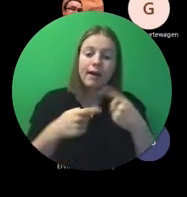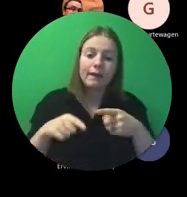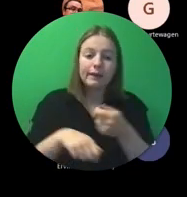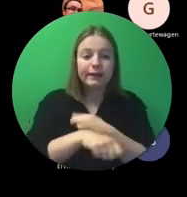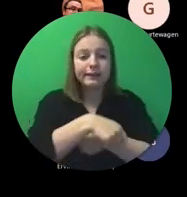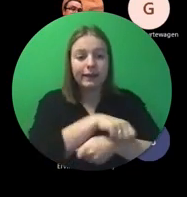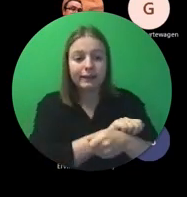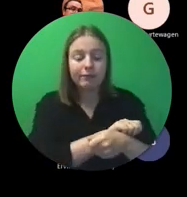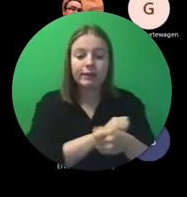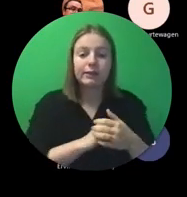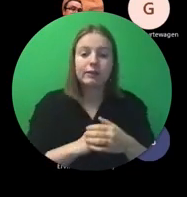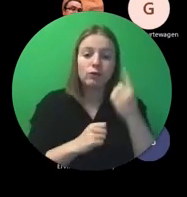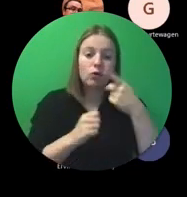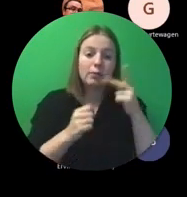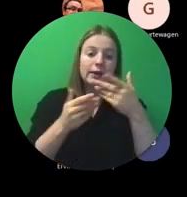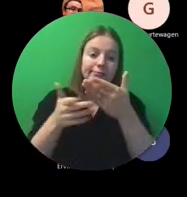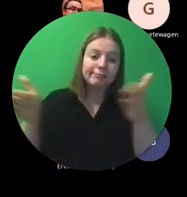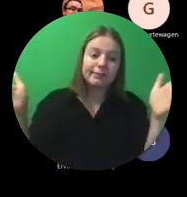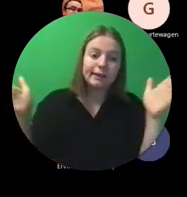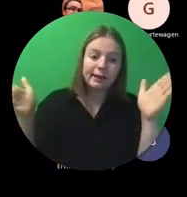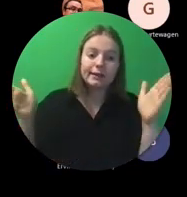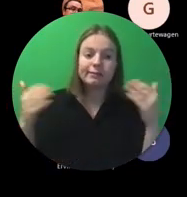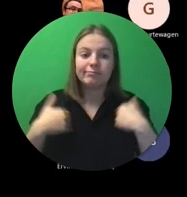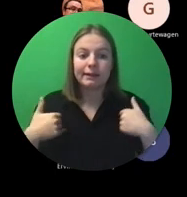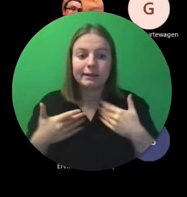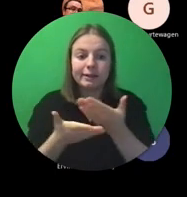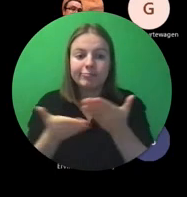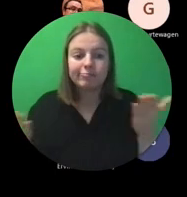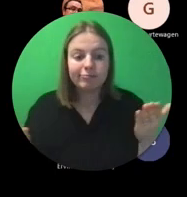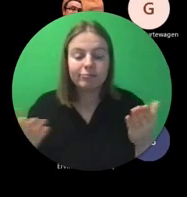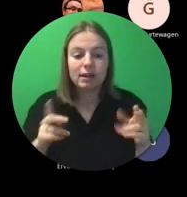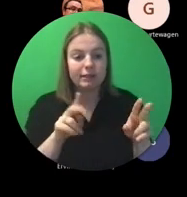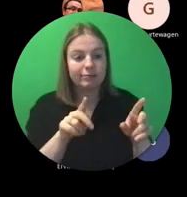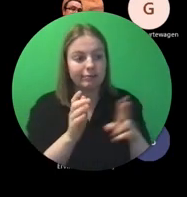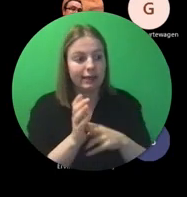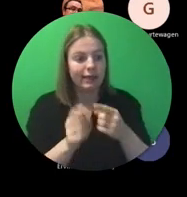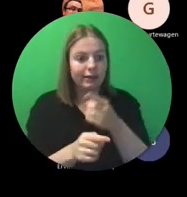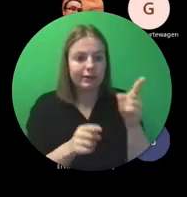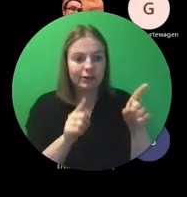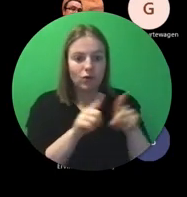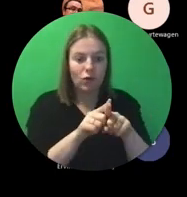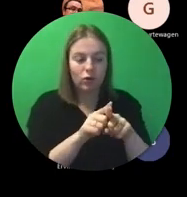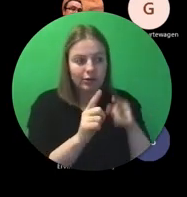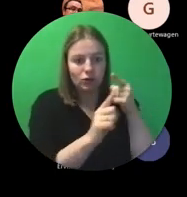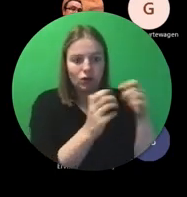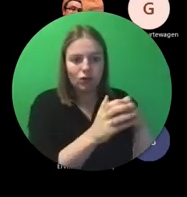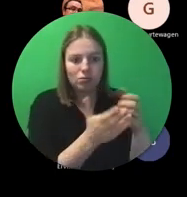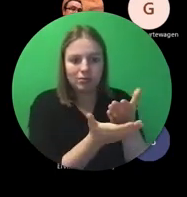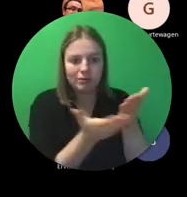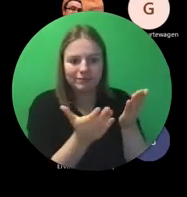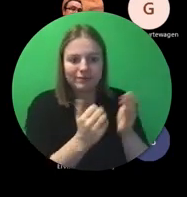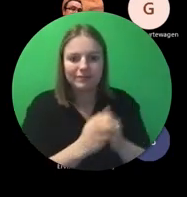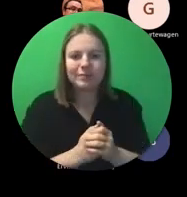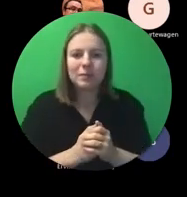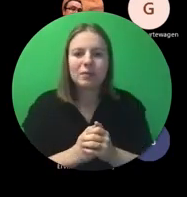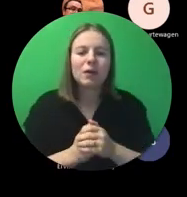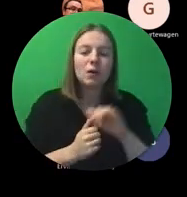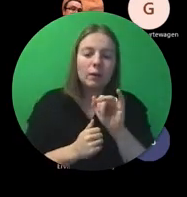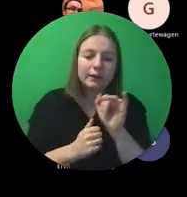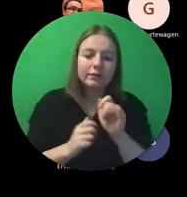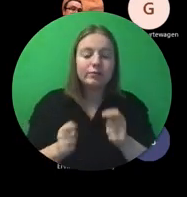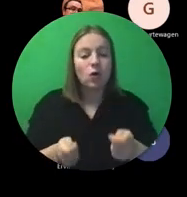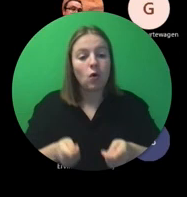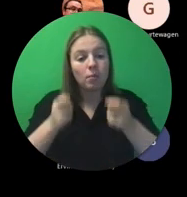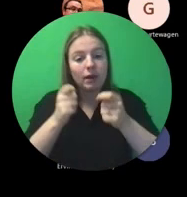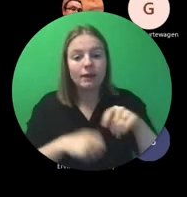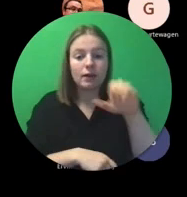voor een ruimer publiek maar waar jullie zeker welkom zijn en ook doelgroep van zijn dat zijn dan de